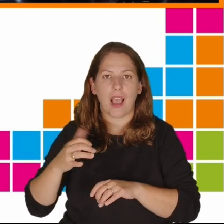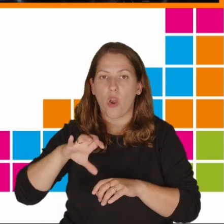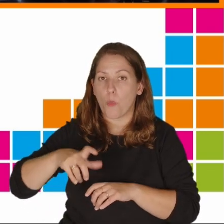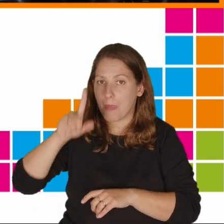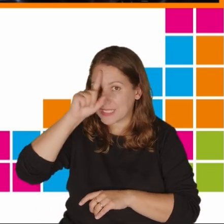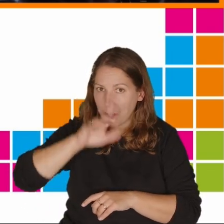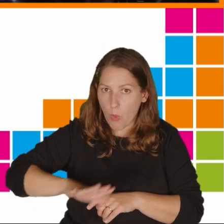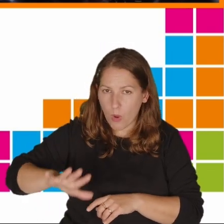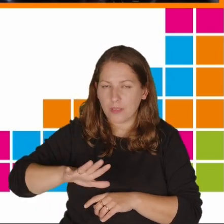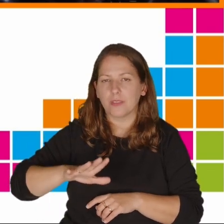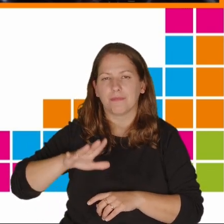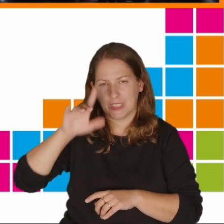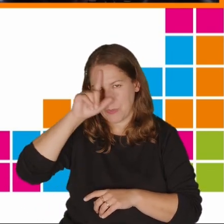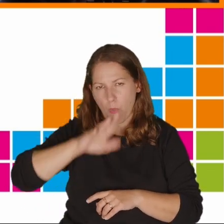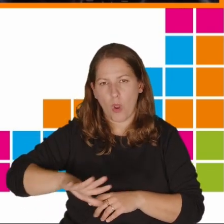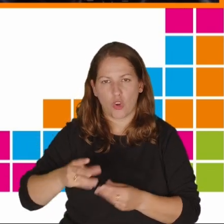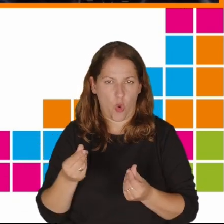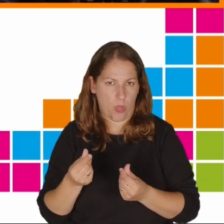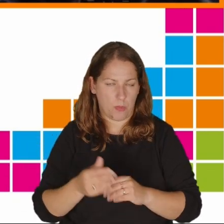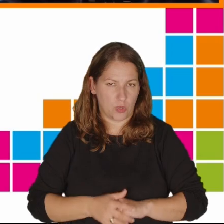społeczna, społeczno-ekonomiczna.